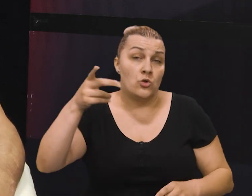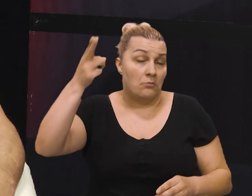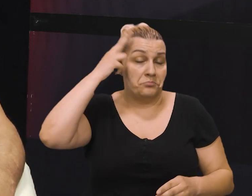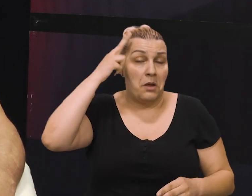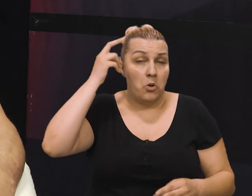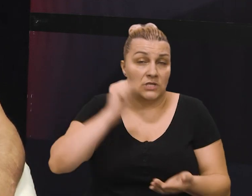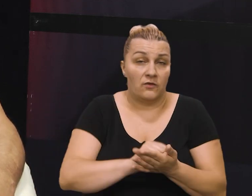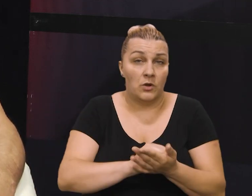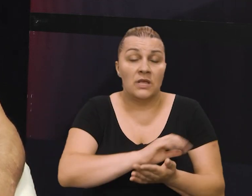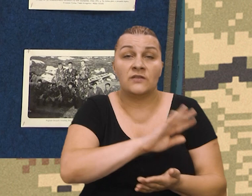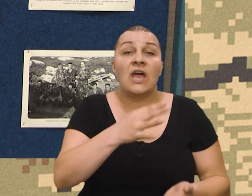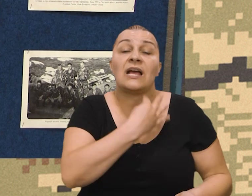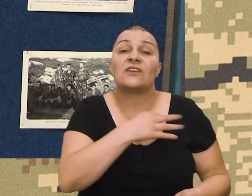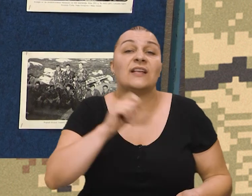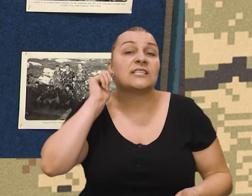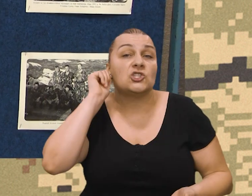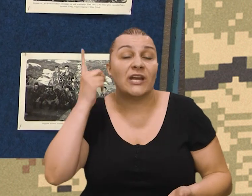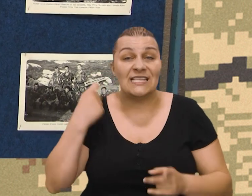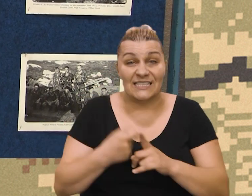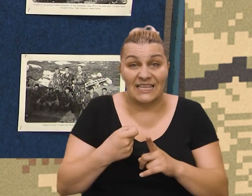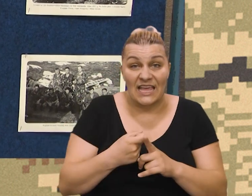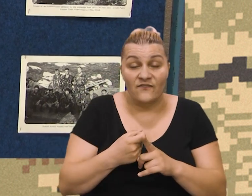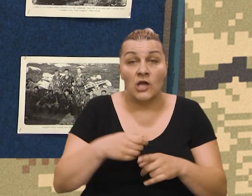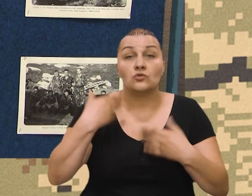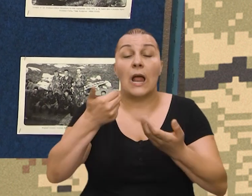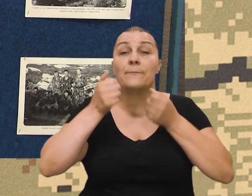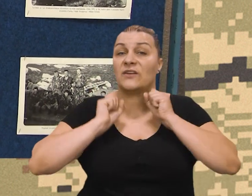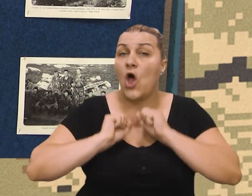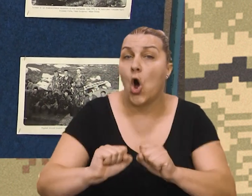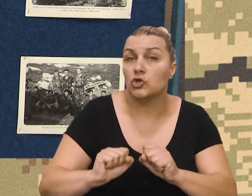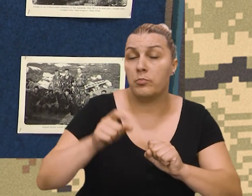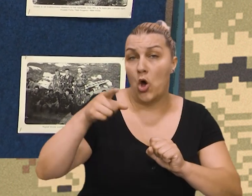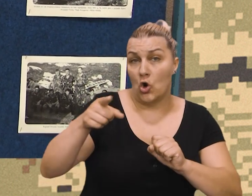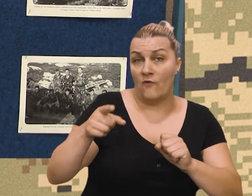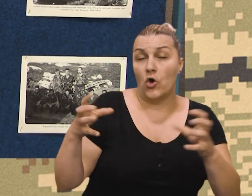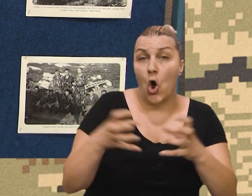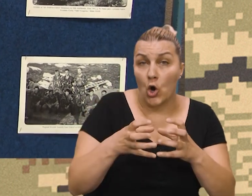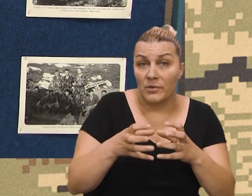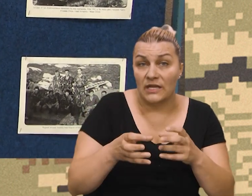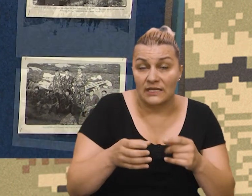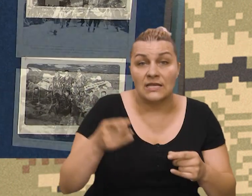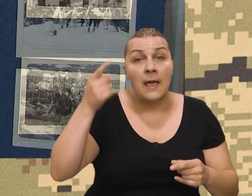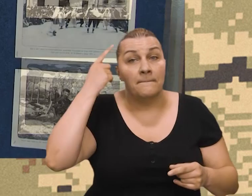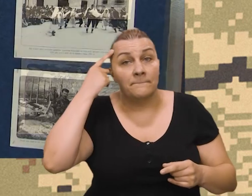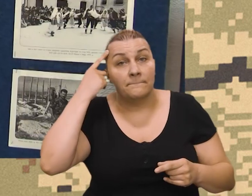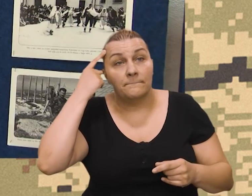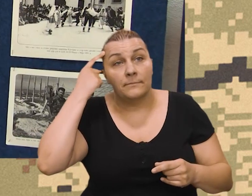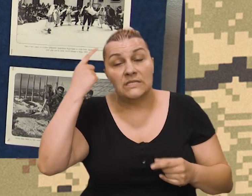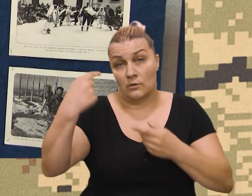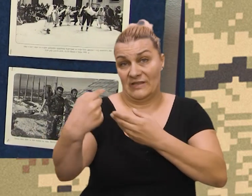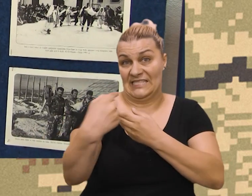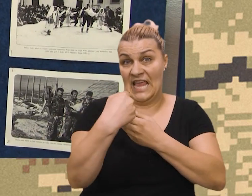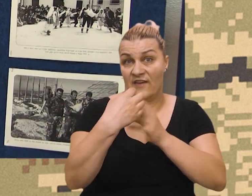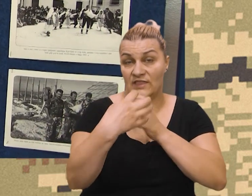prepoznatljiv, gdje su hrvatske žene, znači, žene iz Gijeva, prvi otpor, to je oklopno jedinsko ošlo u Kijevo, i Visavić se od cijevi